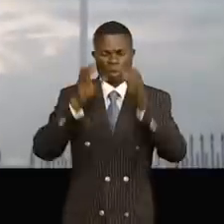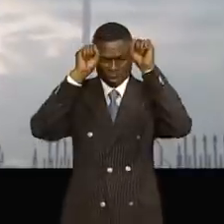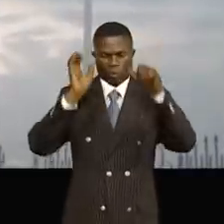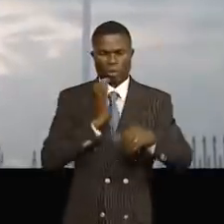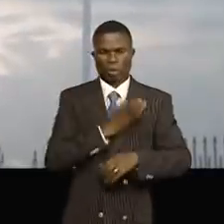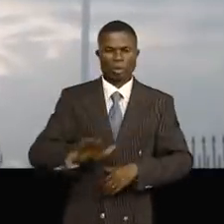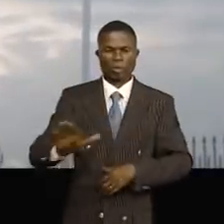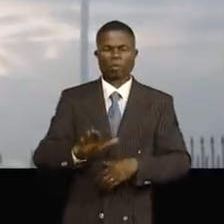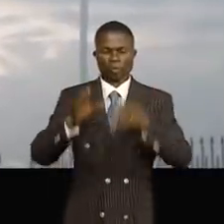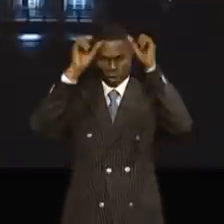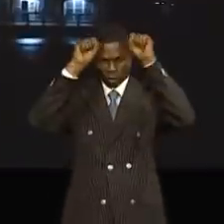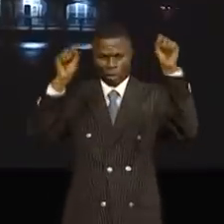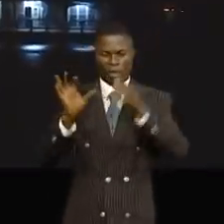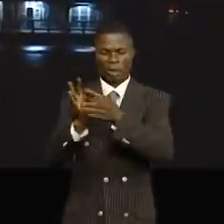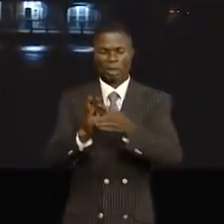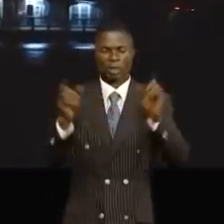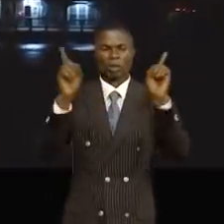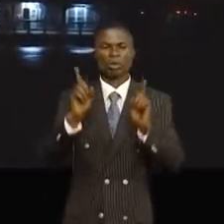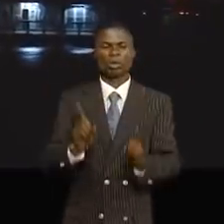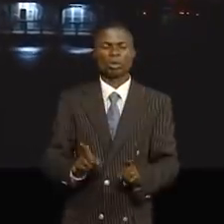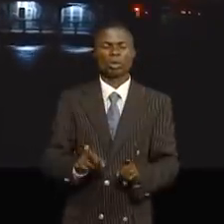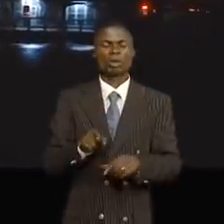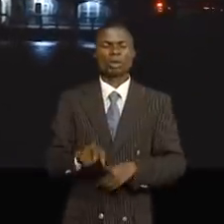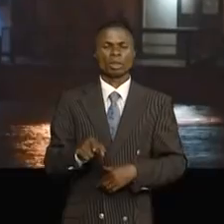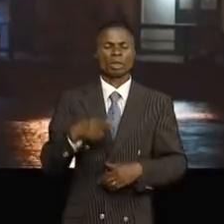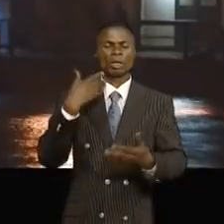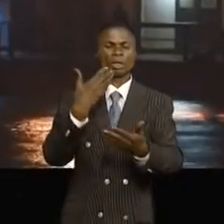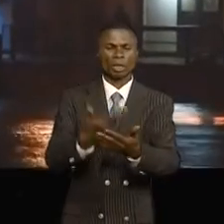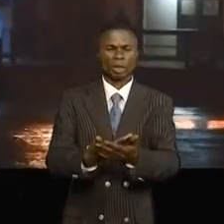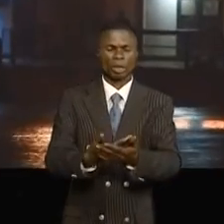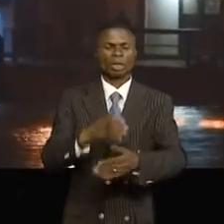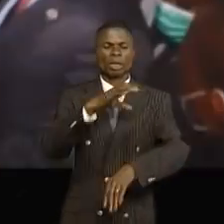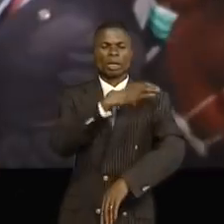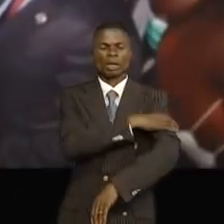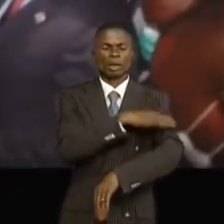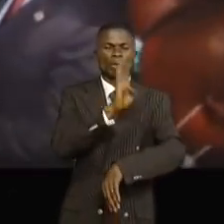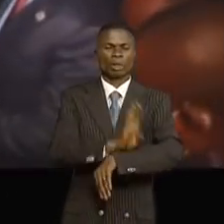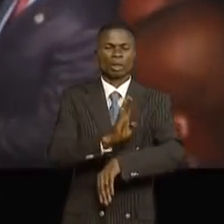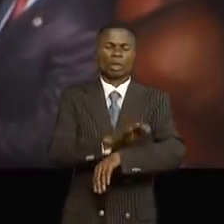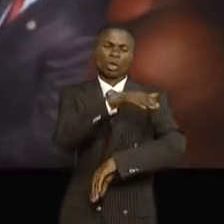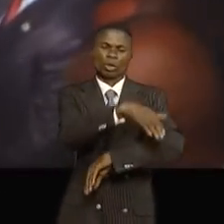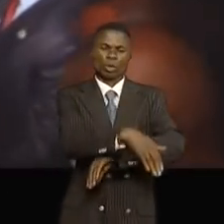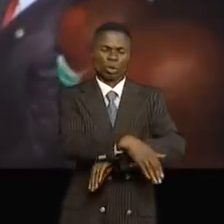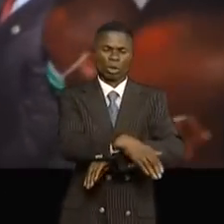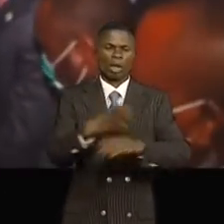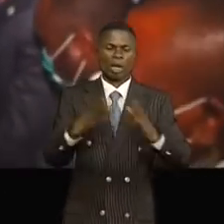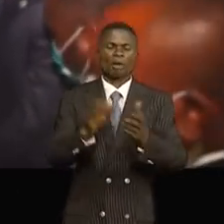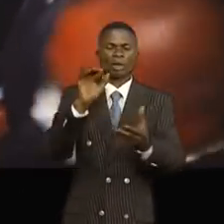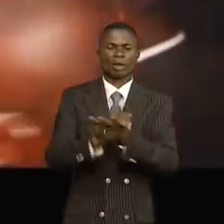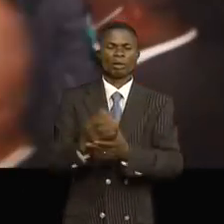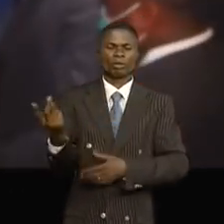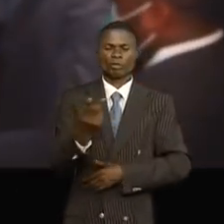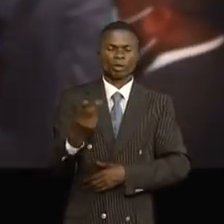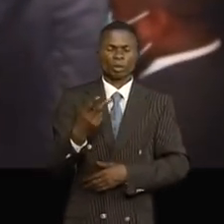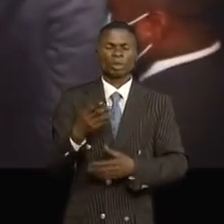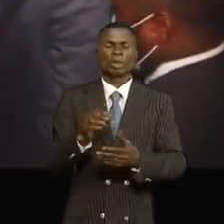président en exercice de l'Union africaine, Félix Antoine Tshisekedi-Chulombo, est arrivé dans la capitale congolaise le soir en compagnie de son